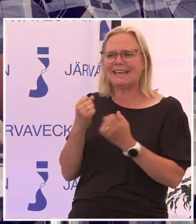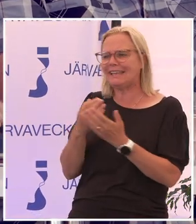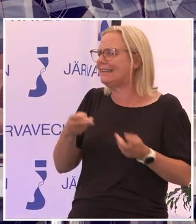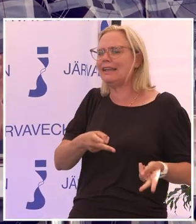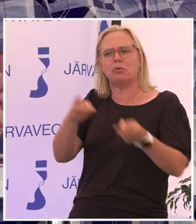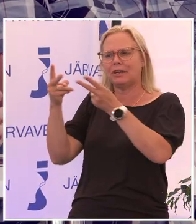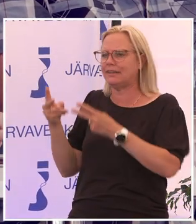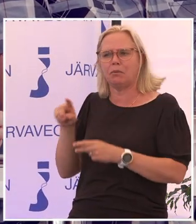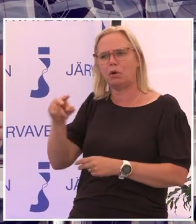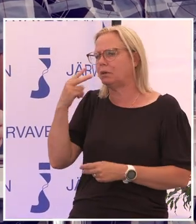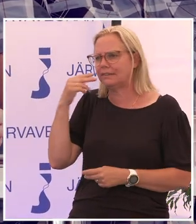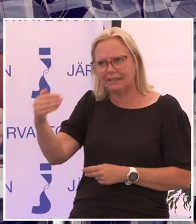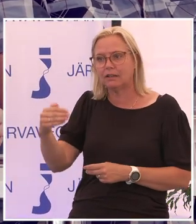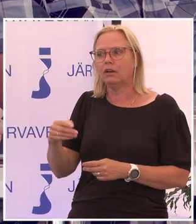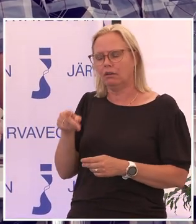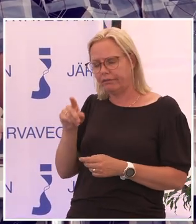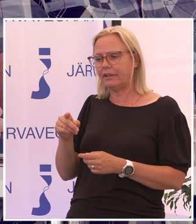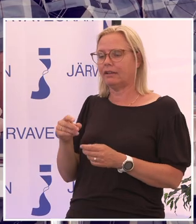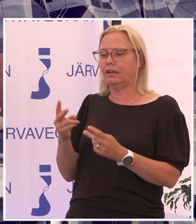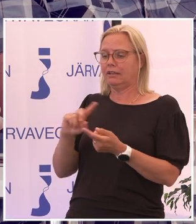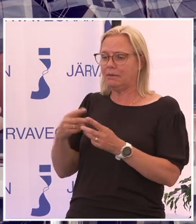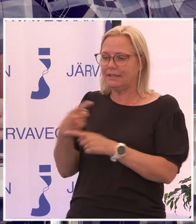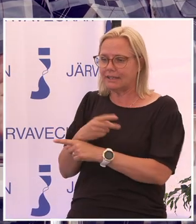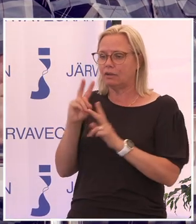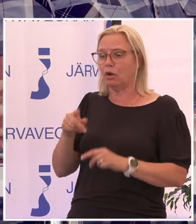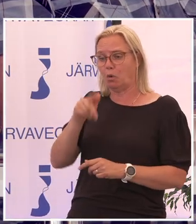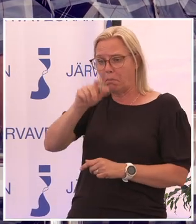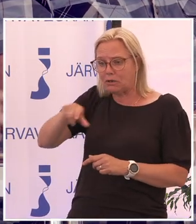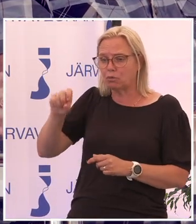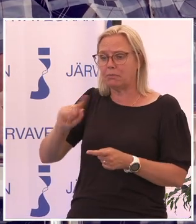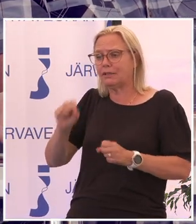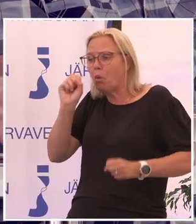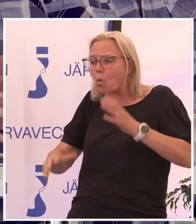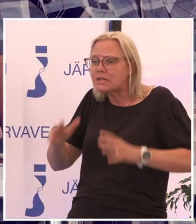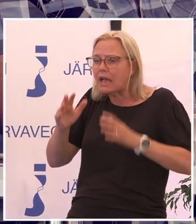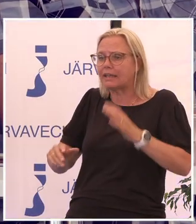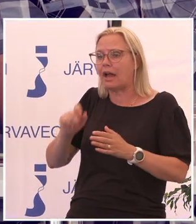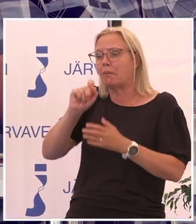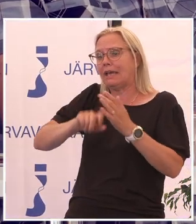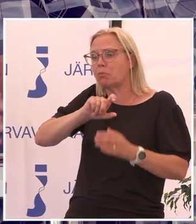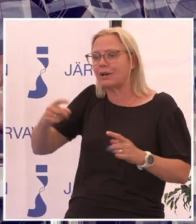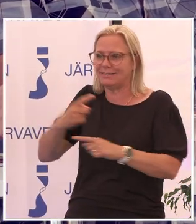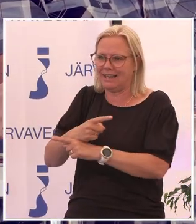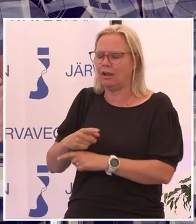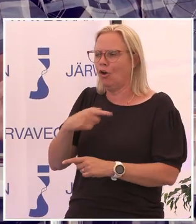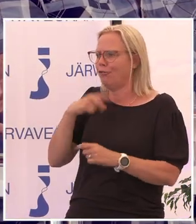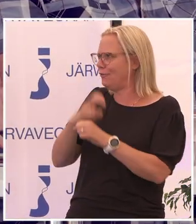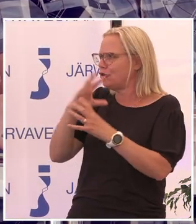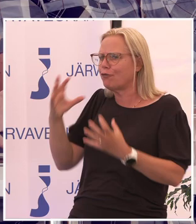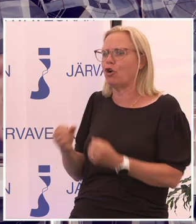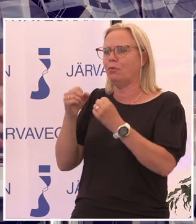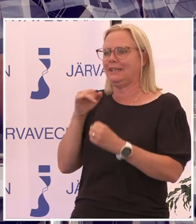får en ju snarare att bli osäker som medborgare. Och det försöker vi ringa in lite i rapporten att